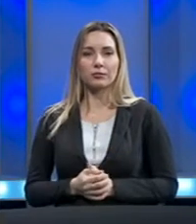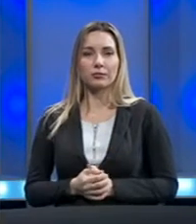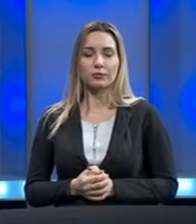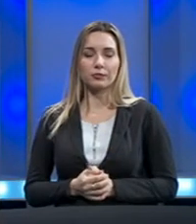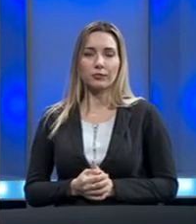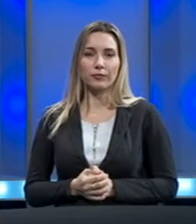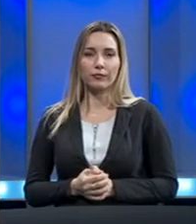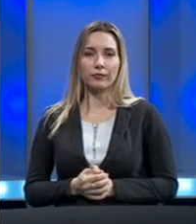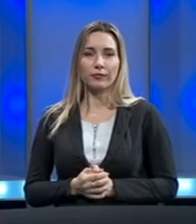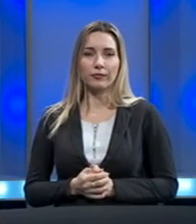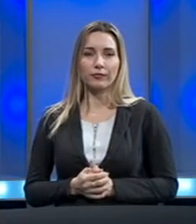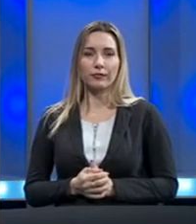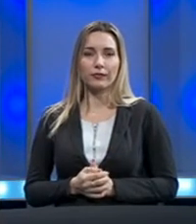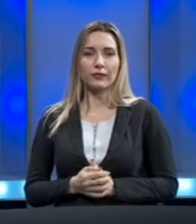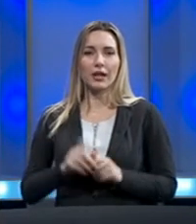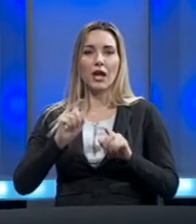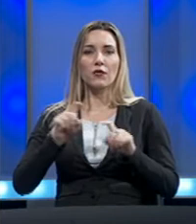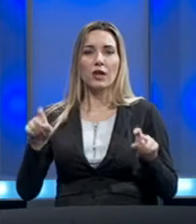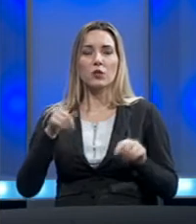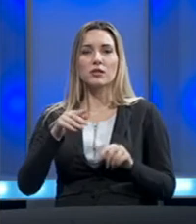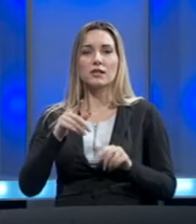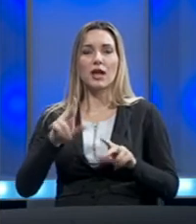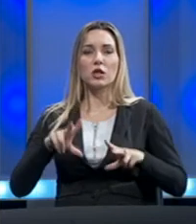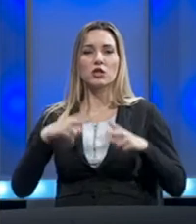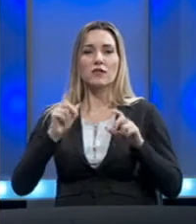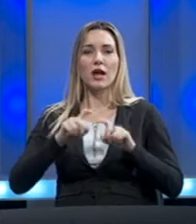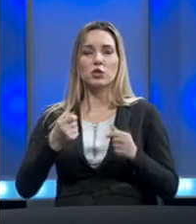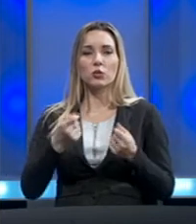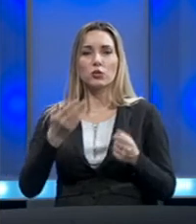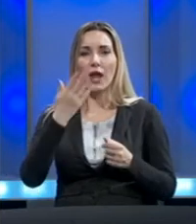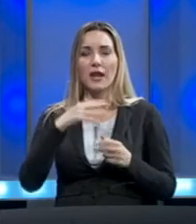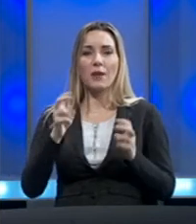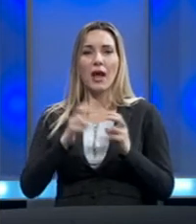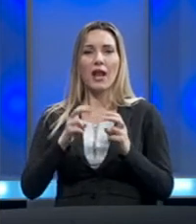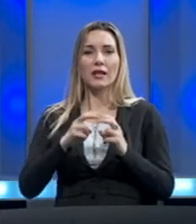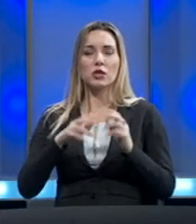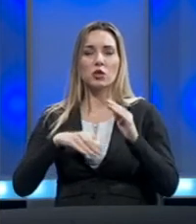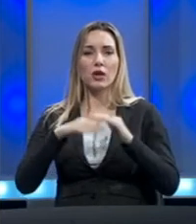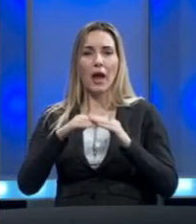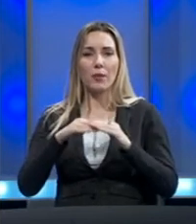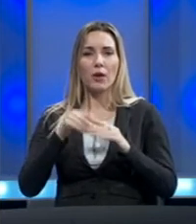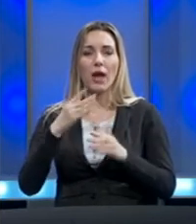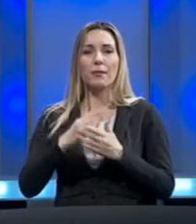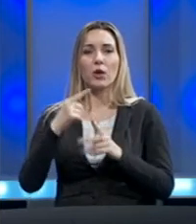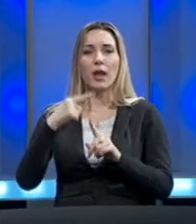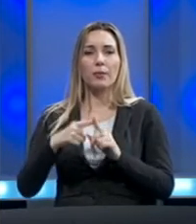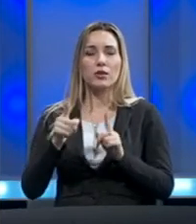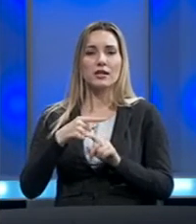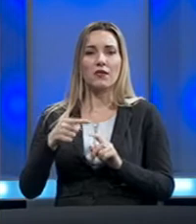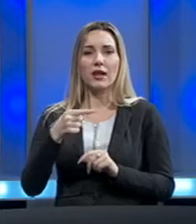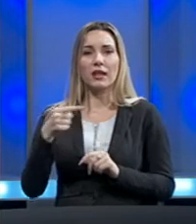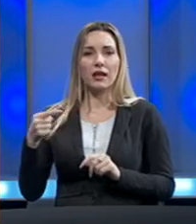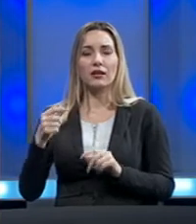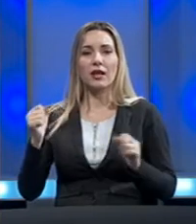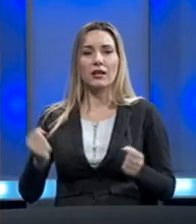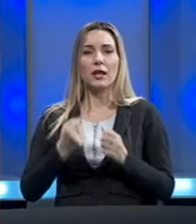Naravno. Prije svega, znači, virus je poluživa struktura, nema električnog naboja, bilo da je pozitivan, bilo da je negativan,